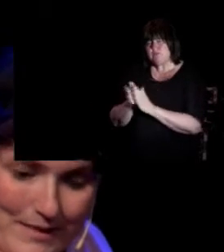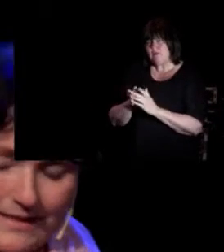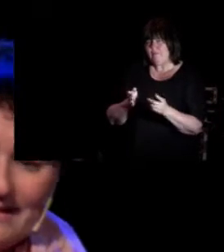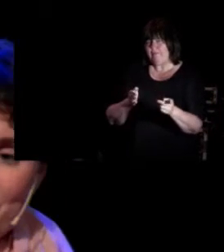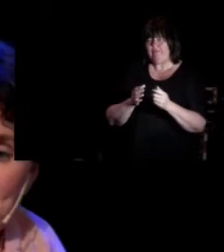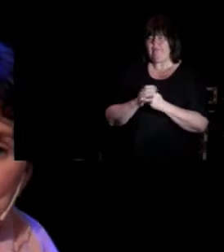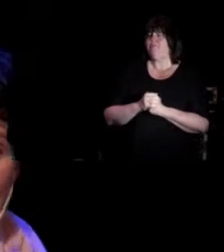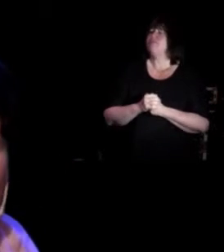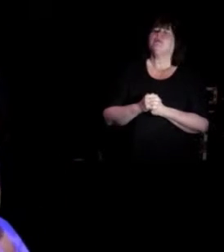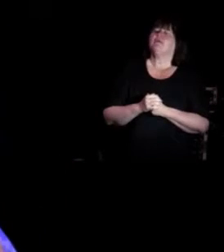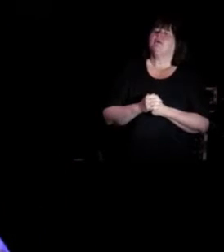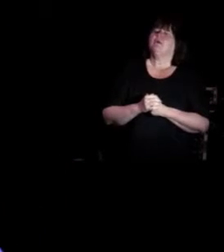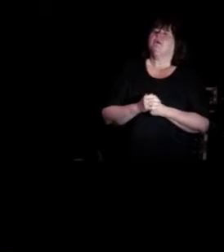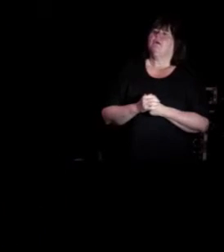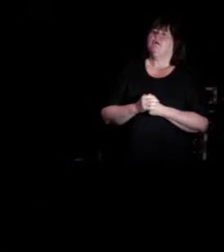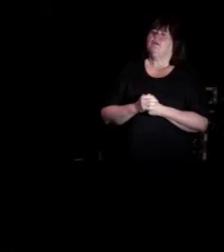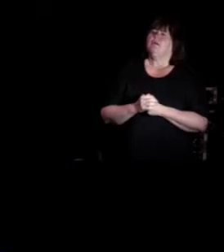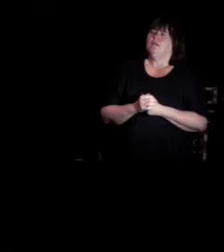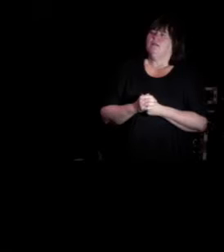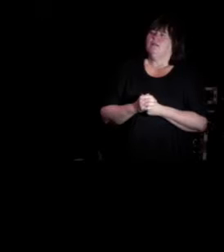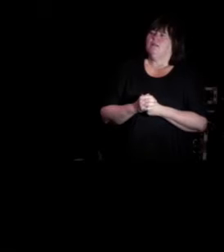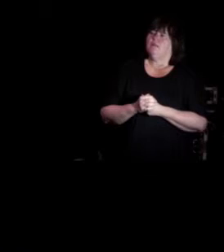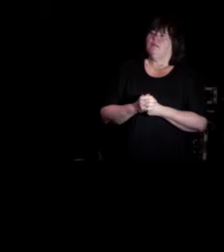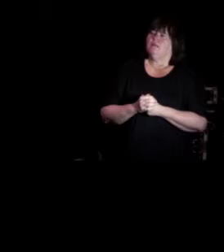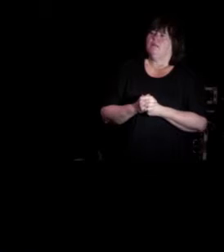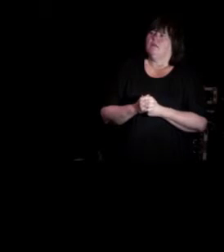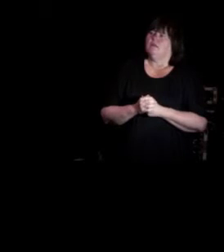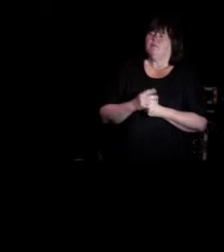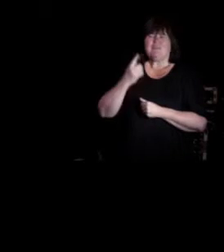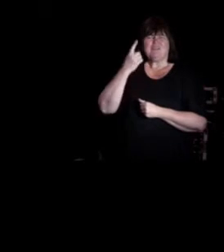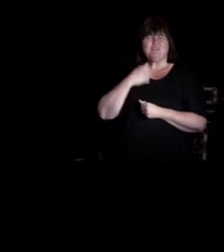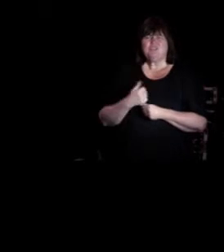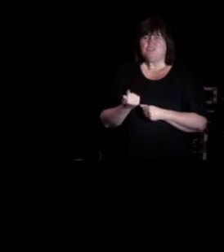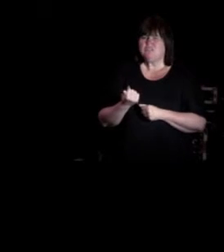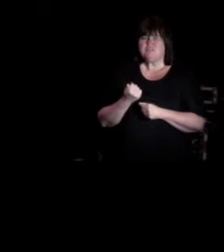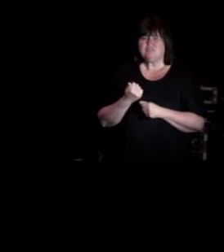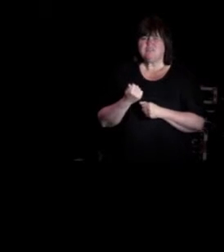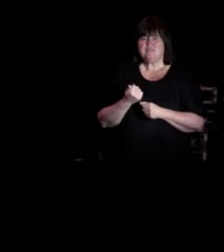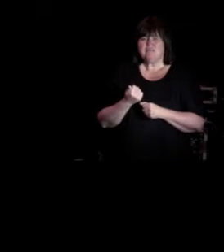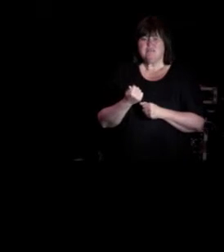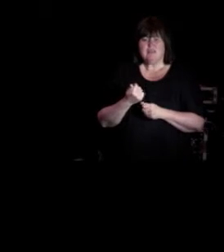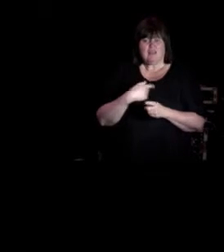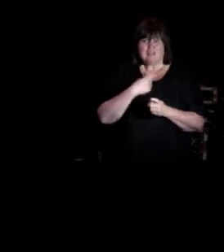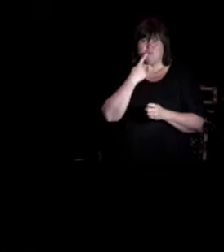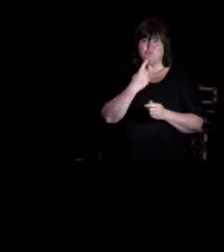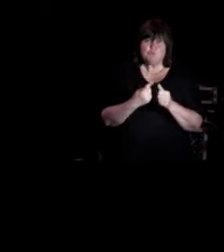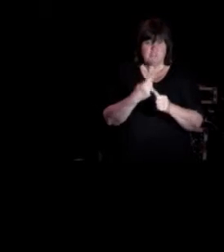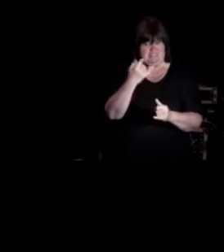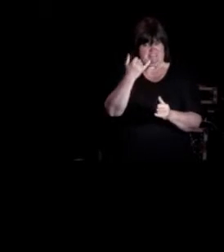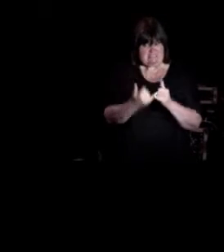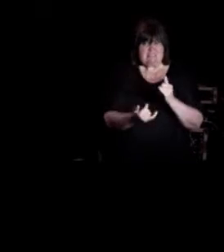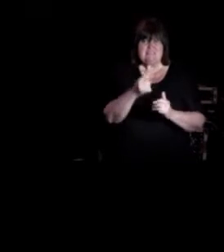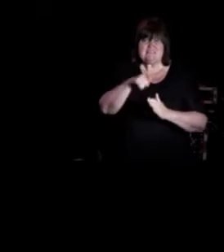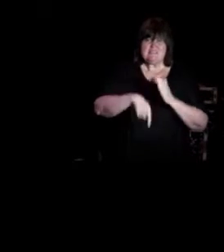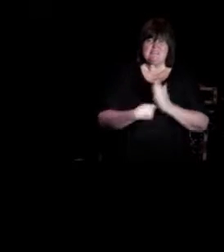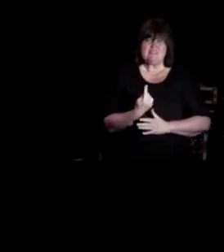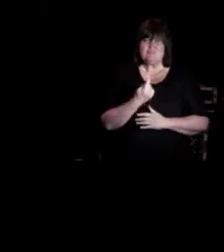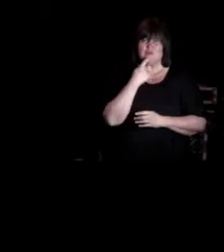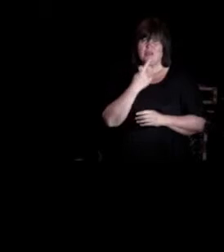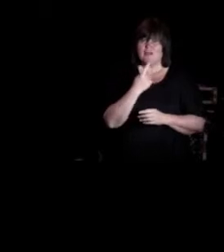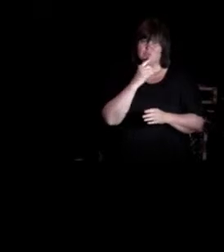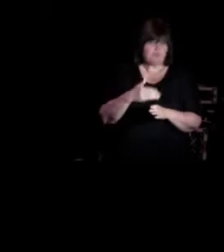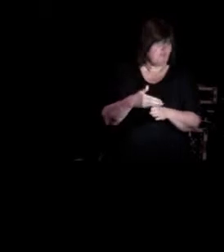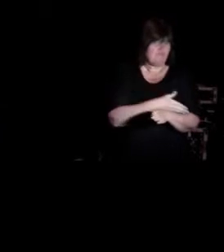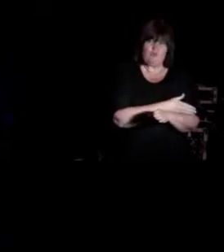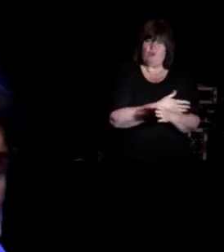Men det var jo litt synd da at jeg aldri hadde spurt om det før i siste time. Så vi